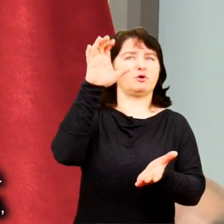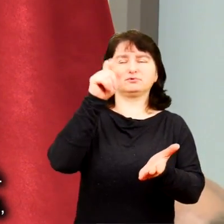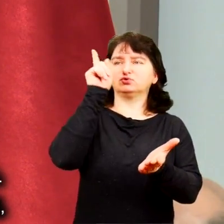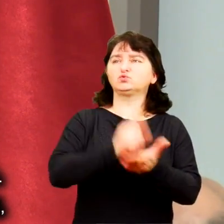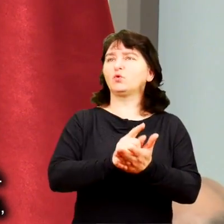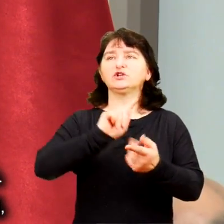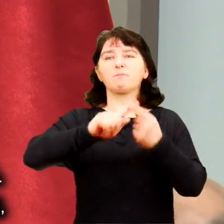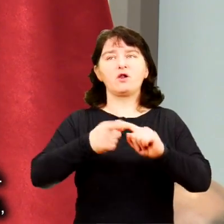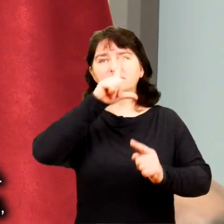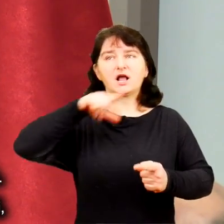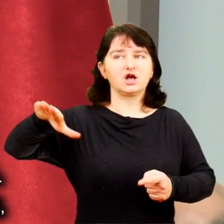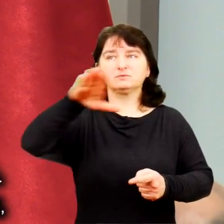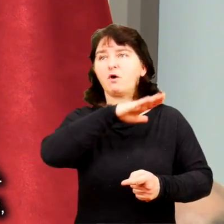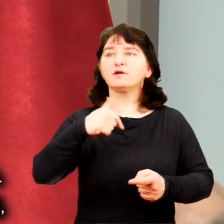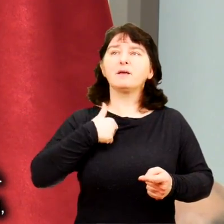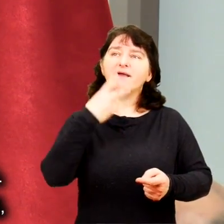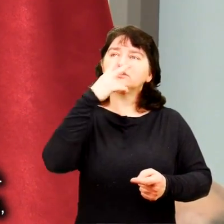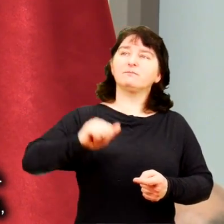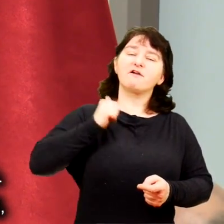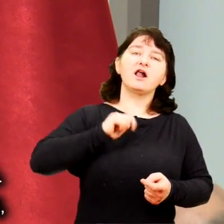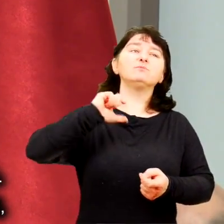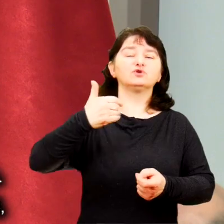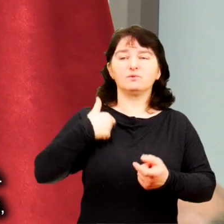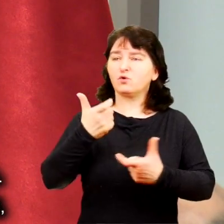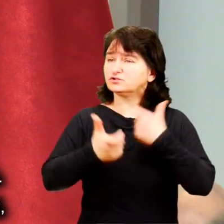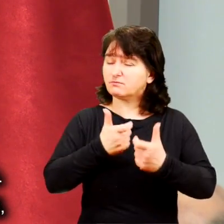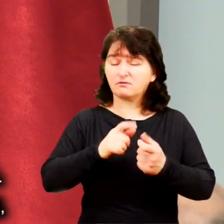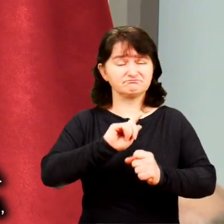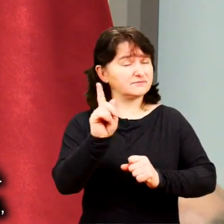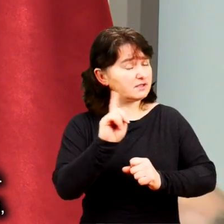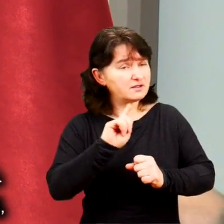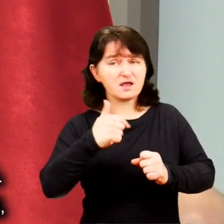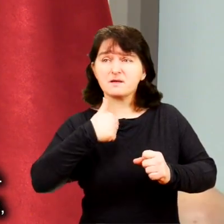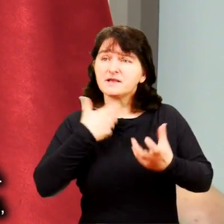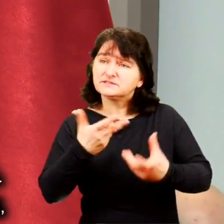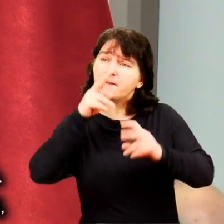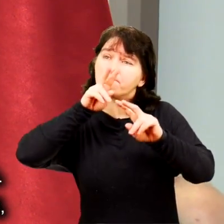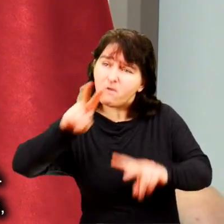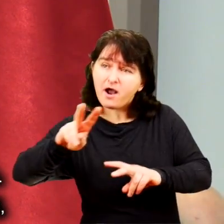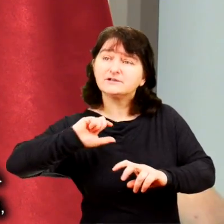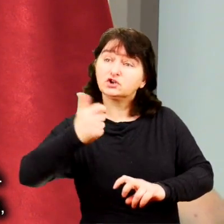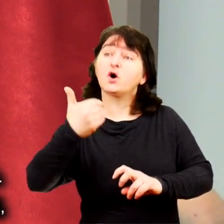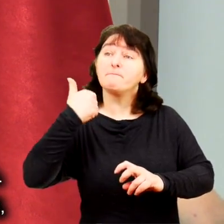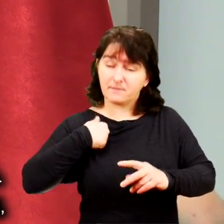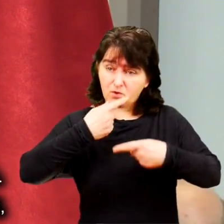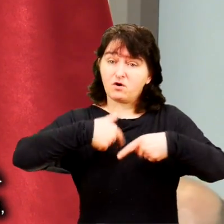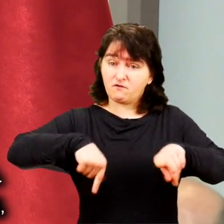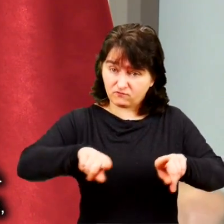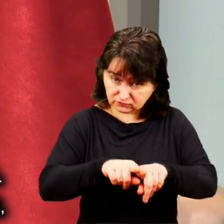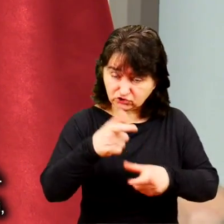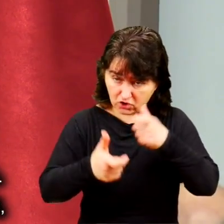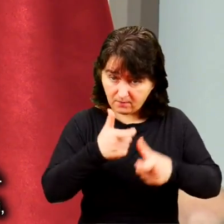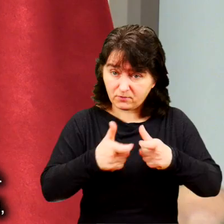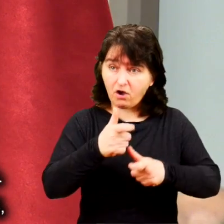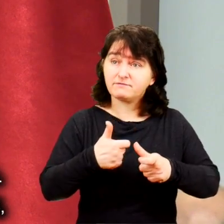wielki sukces w polityce społecznej i my widzimy tylko to, co zostało zrobione. Nie. My mówimy i pokazujemy to, co